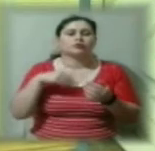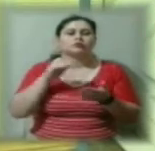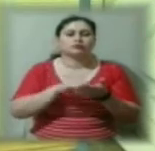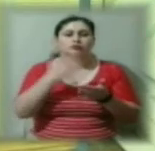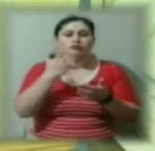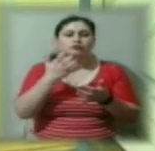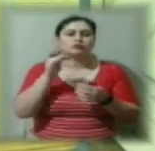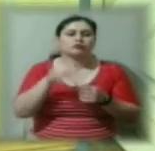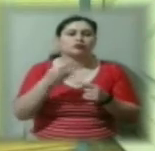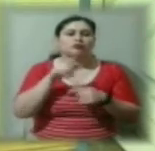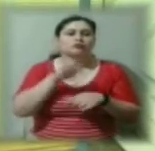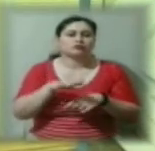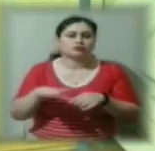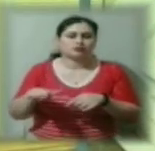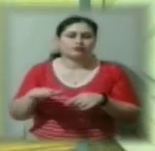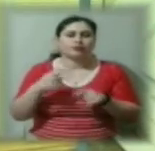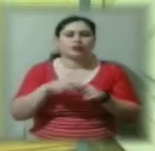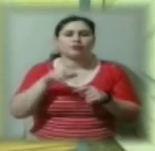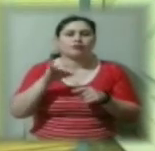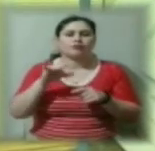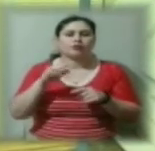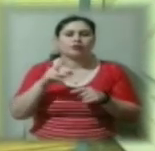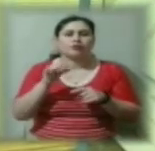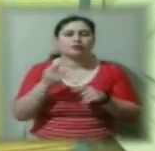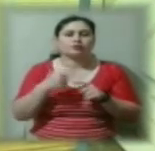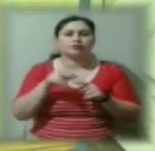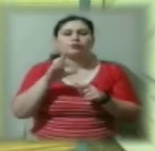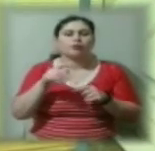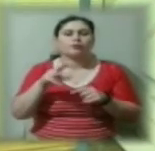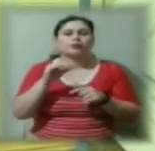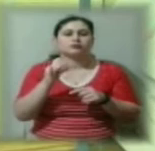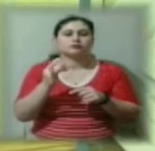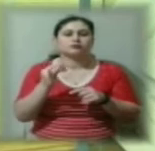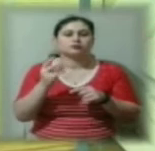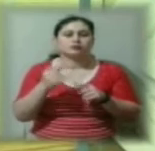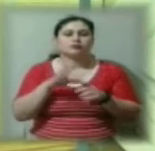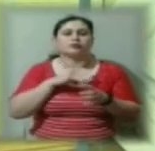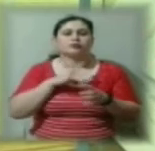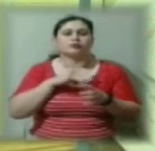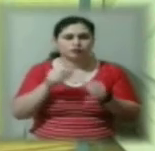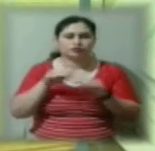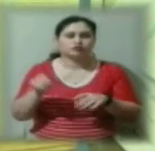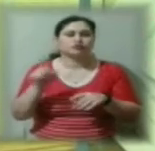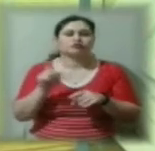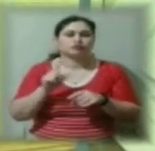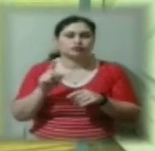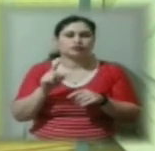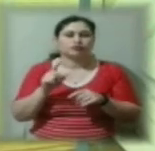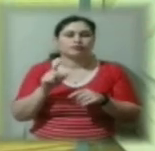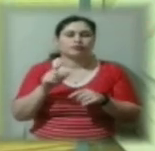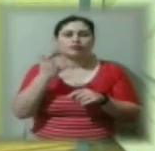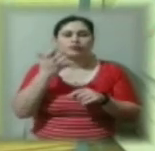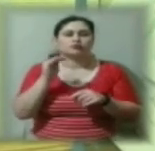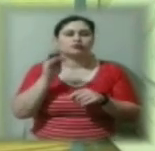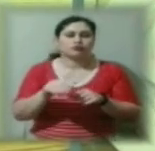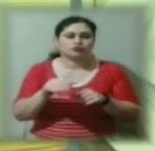Була профільна комісія по медицині, було прийнято рішення, щоб 500 тисяч все ж таки виділити